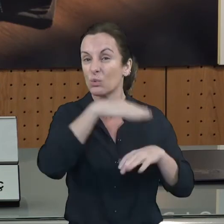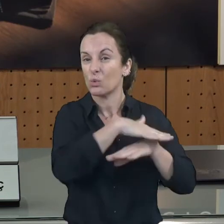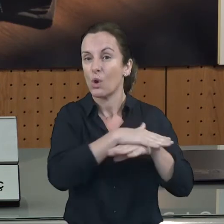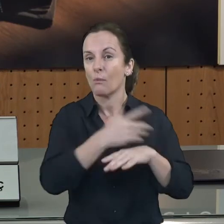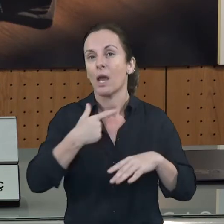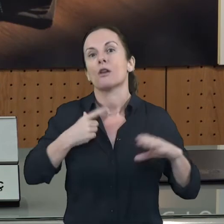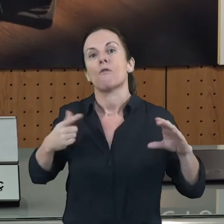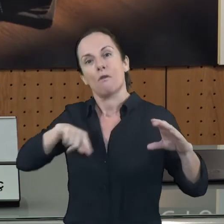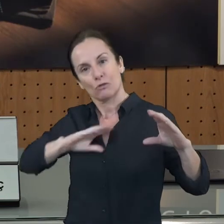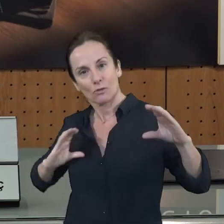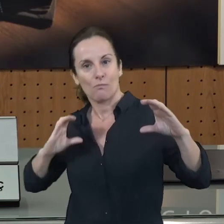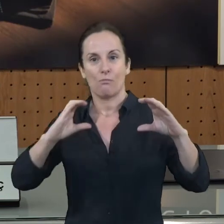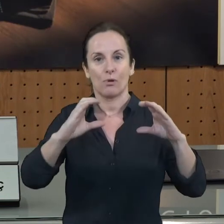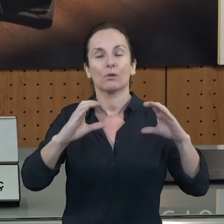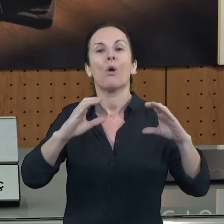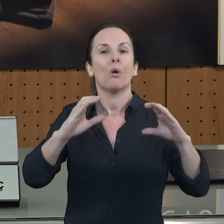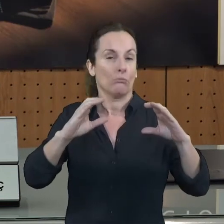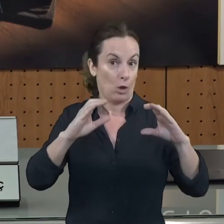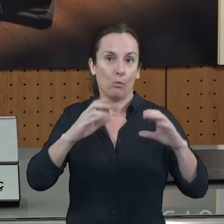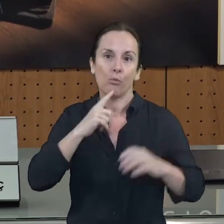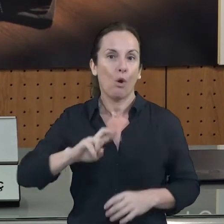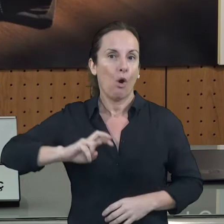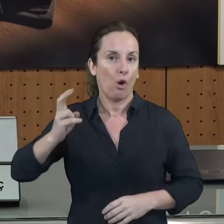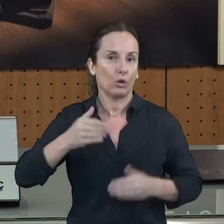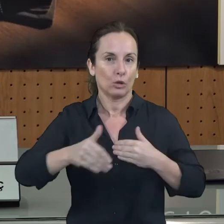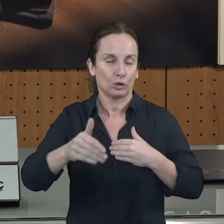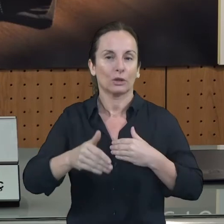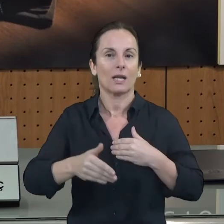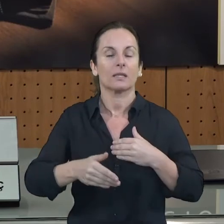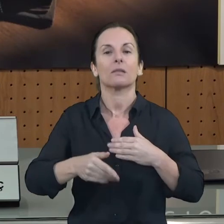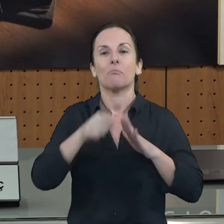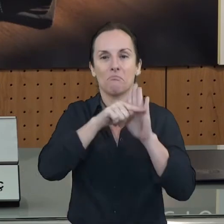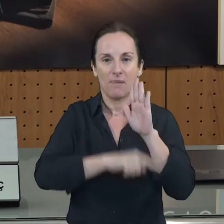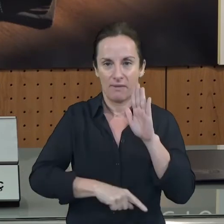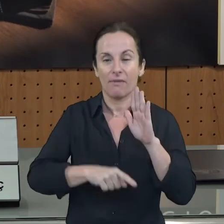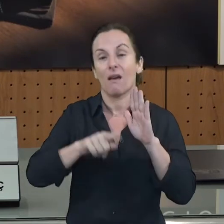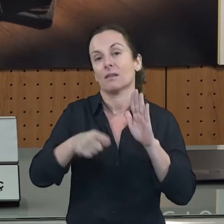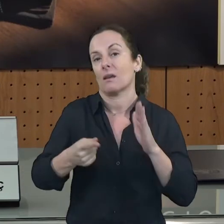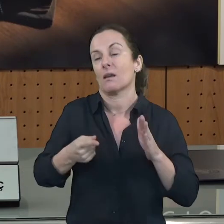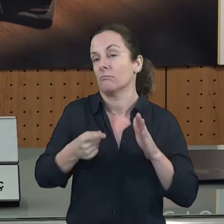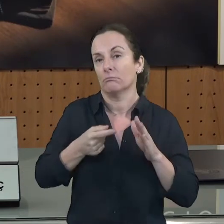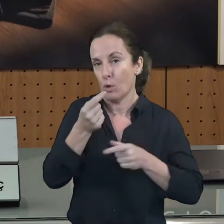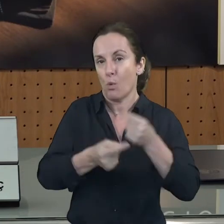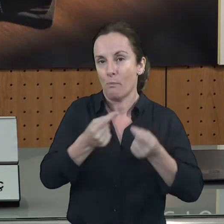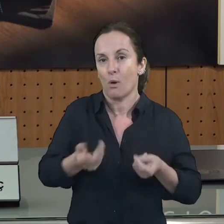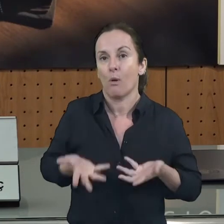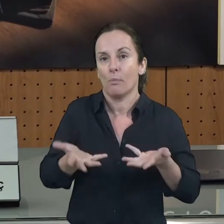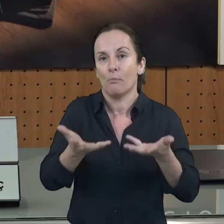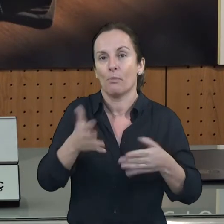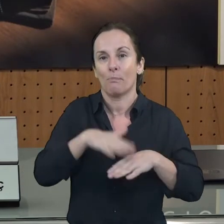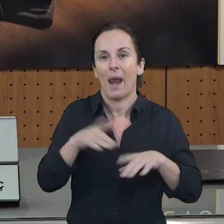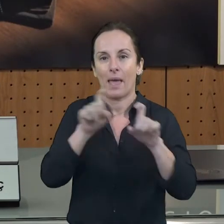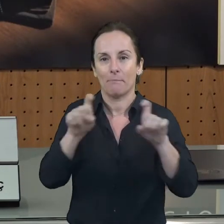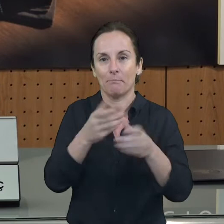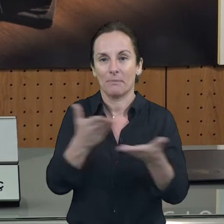explicant i anireu coneguent i posant a disposició de l'economia i d'esteixit productiu. A més a més, també vull recordar que aquesta setmana també ja estem